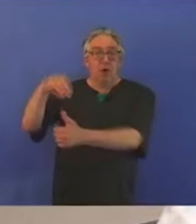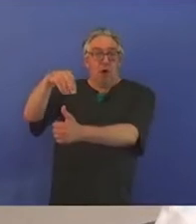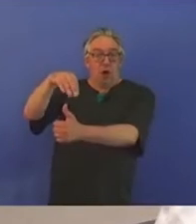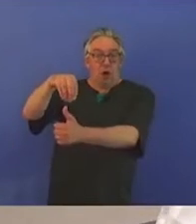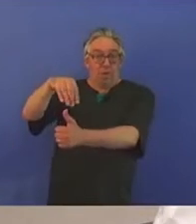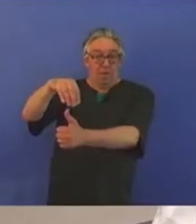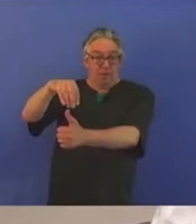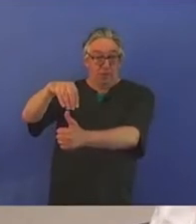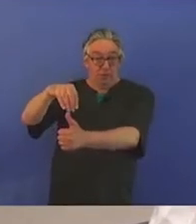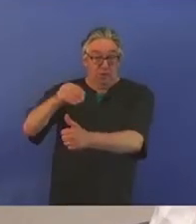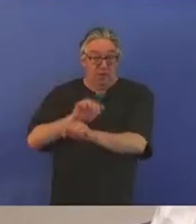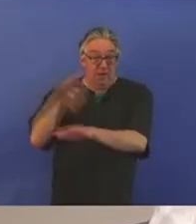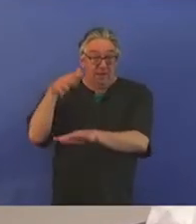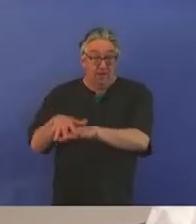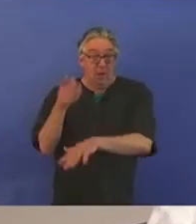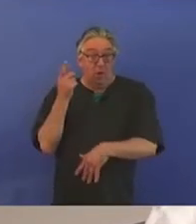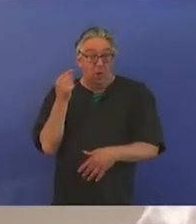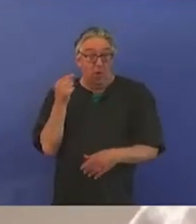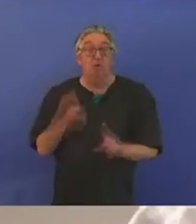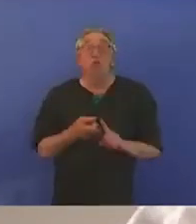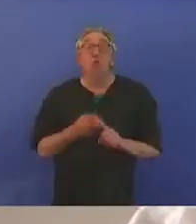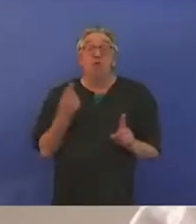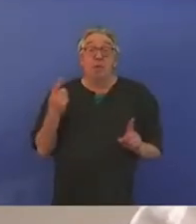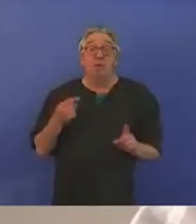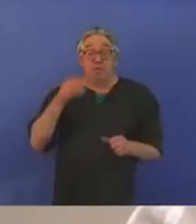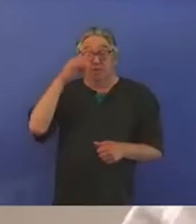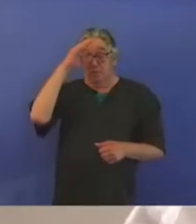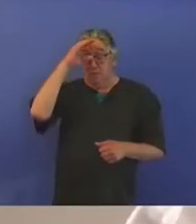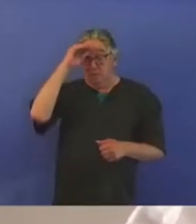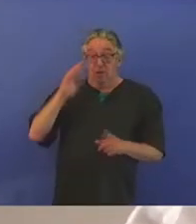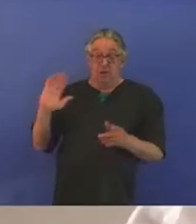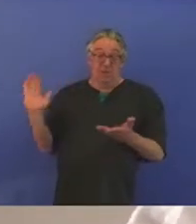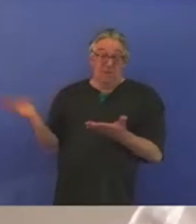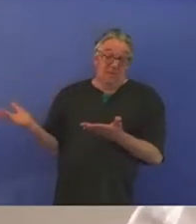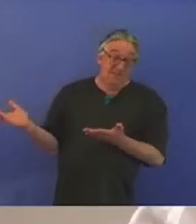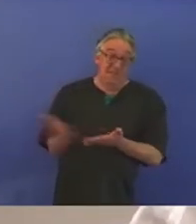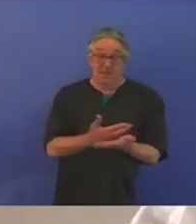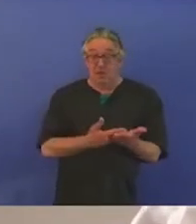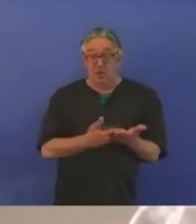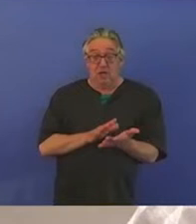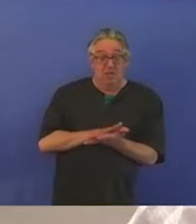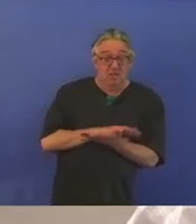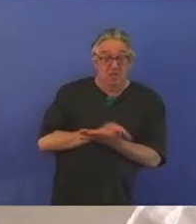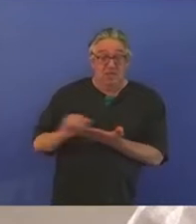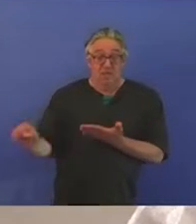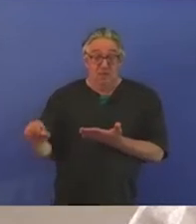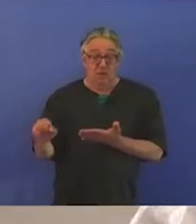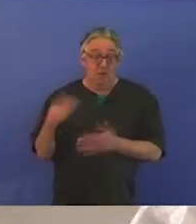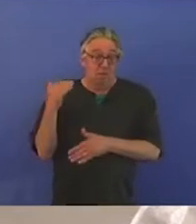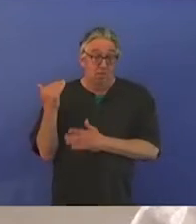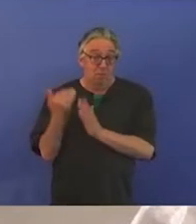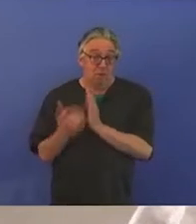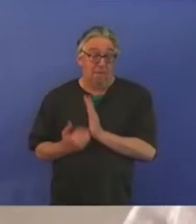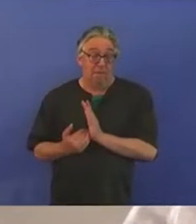Le génocidaire et ne pourra cesser tant que le droit international qui a consacré la reconnaissance d'un État arménien en